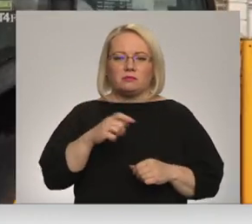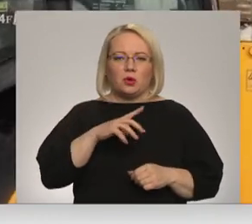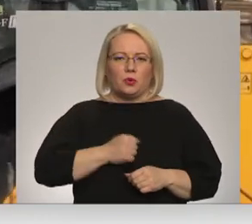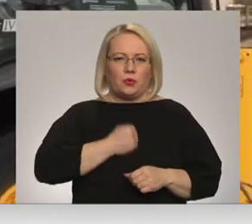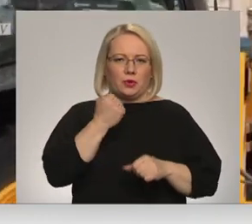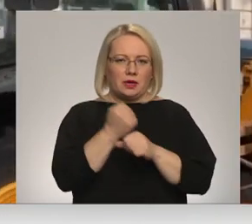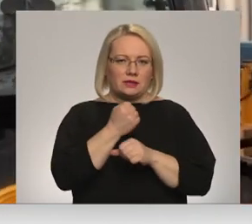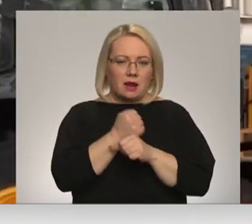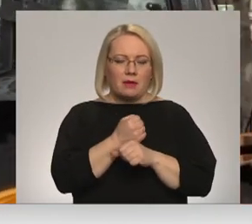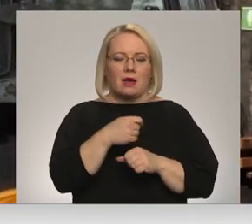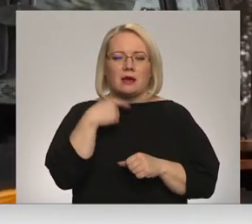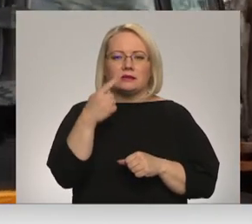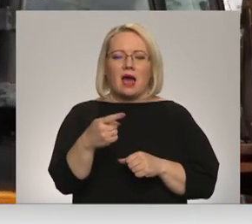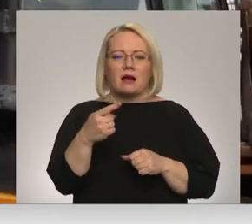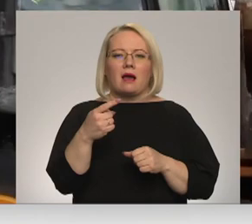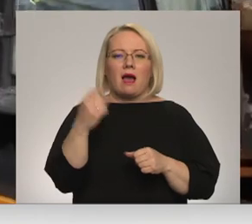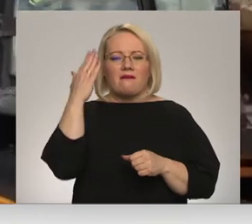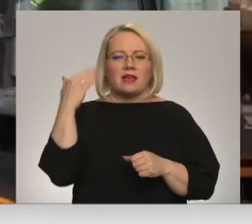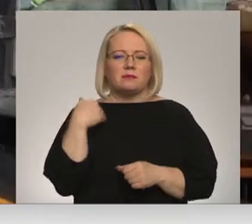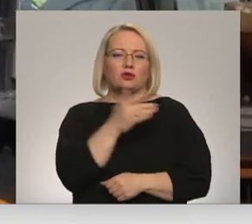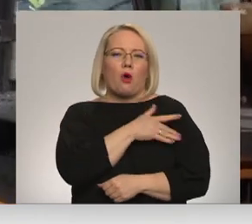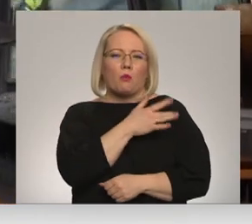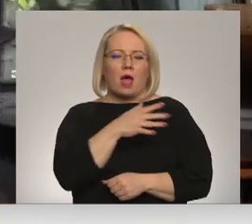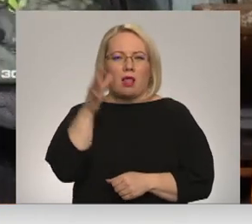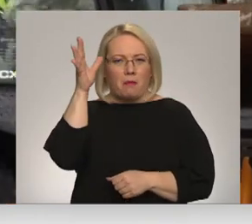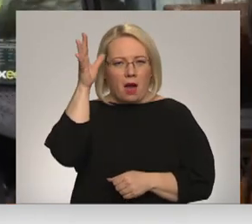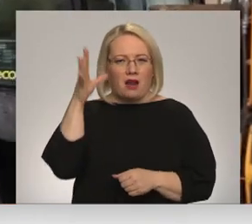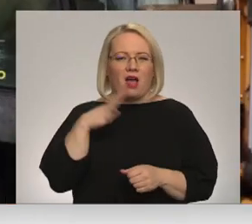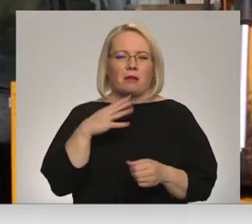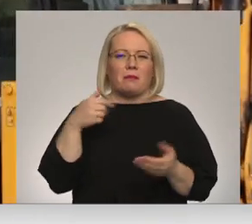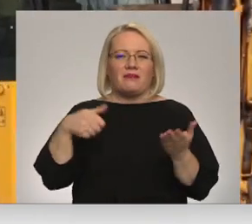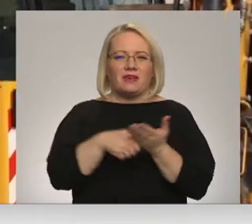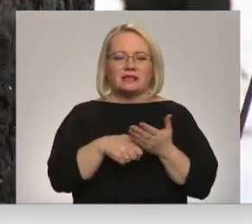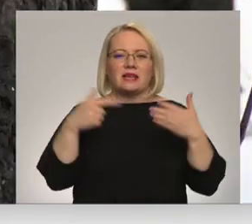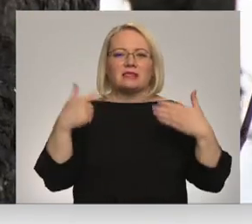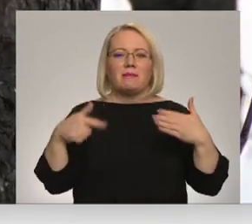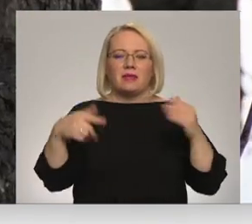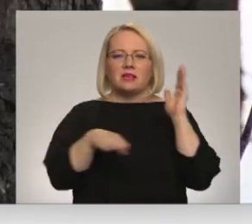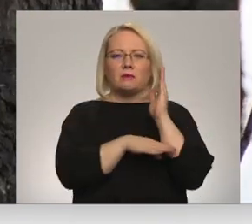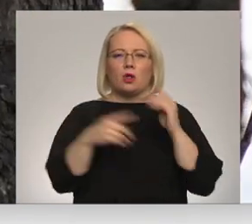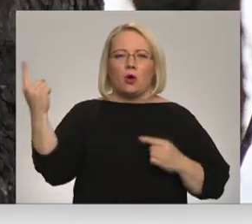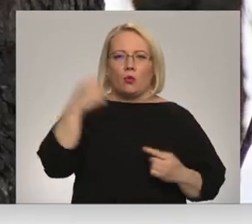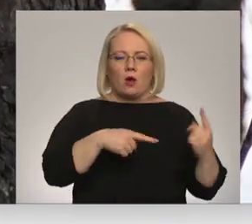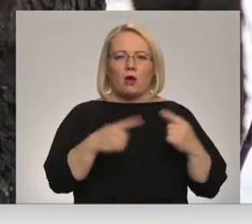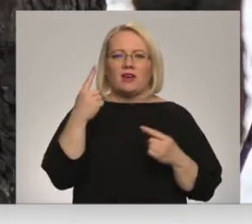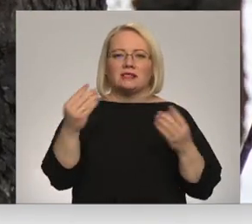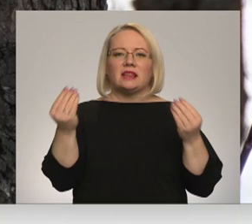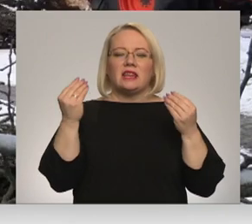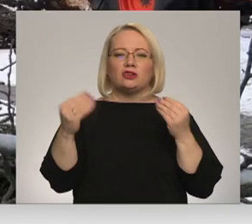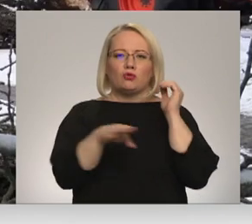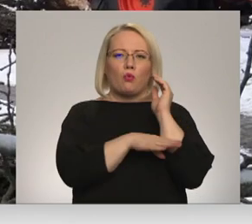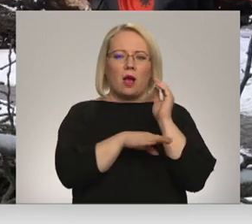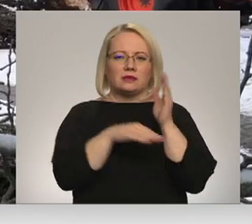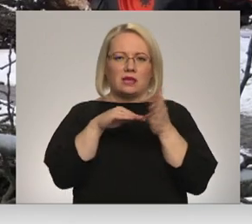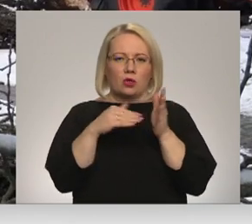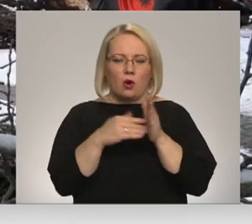Kā informē Ventspils komunālā pārvalde, šorī tika fiksēt vairākās 70 nogāsti koki, mēs no tiem diš koka statusā cietus